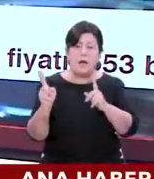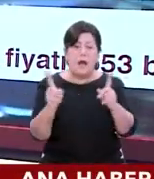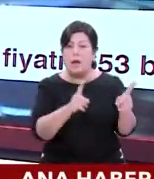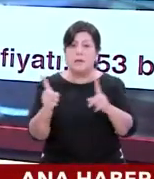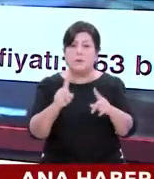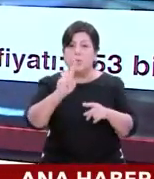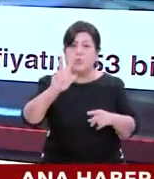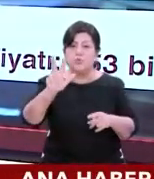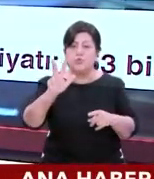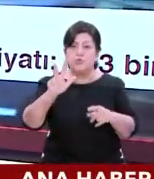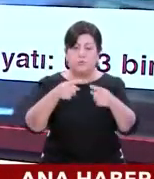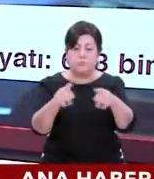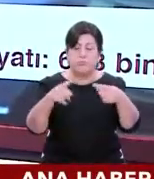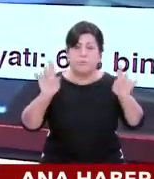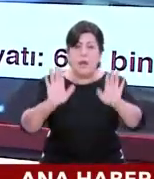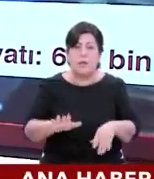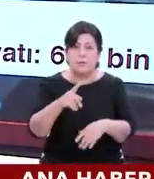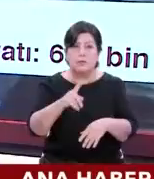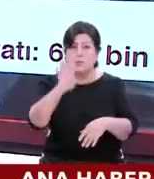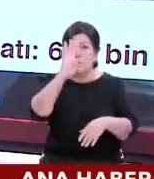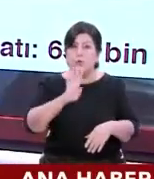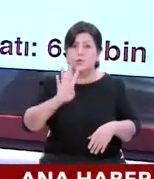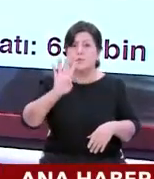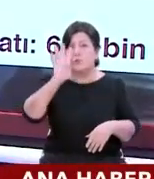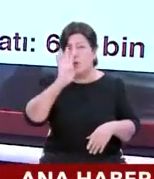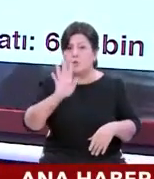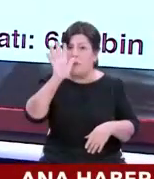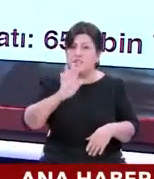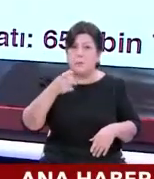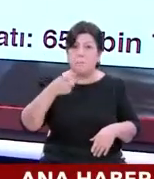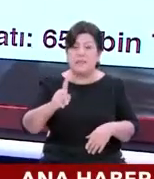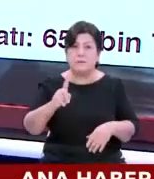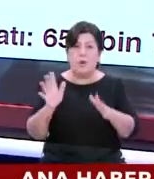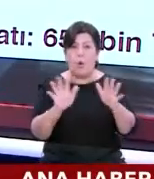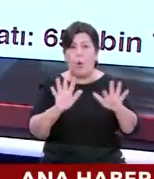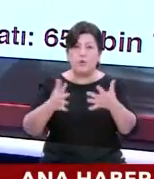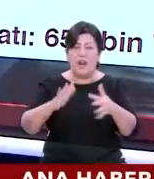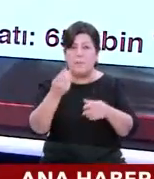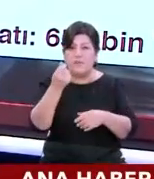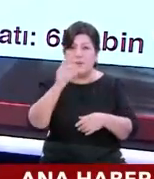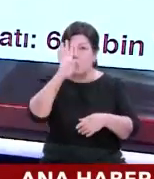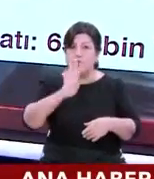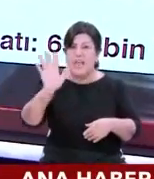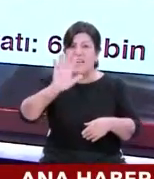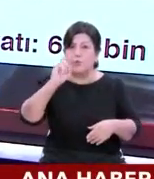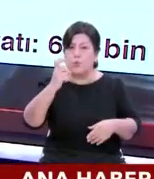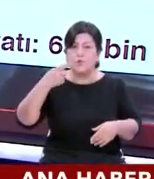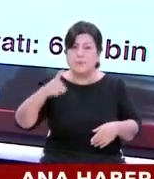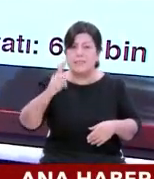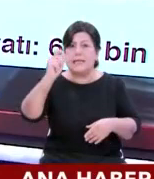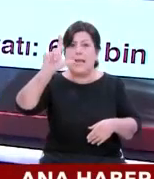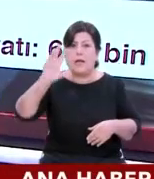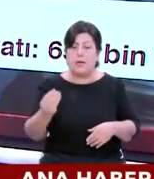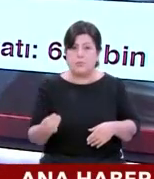13 adet kaldı sadece 400-500 bin TL. Ortalama fiyatı 459 bin TL.